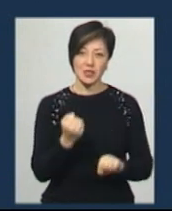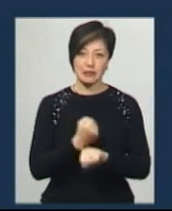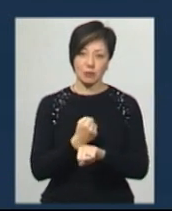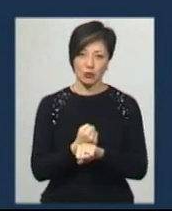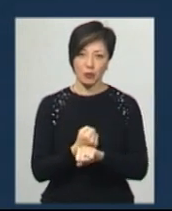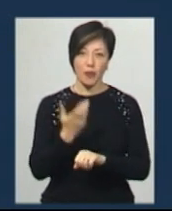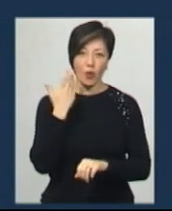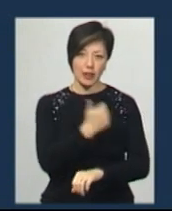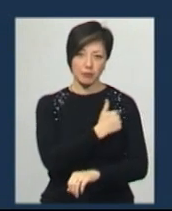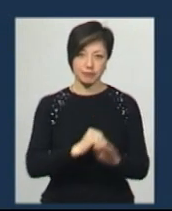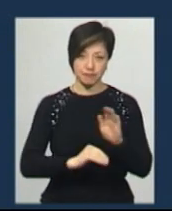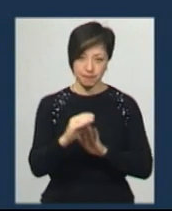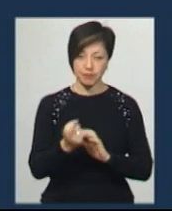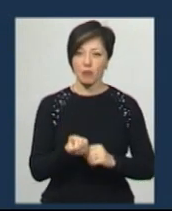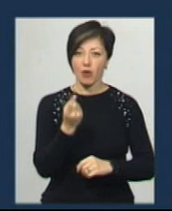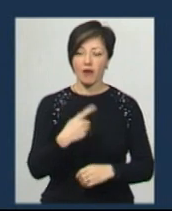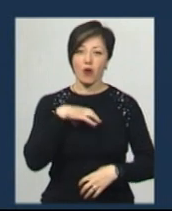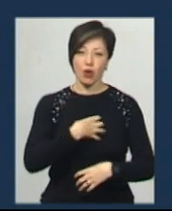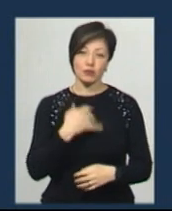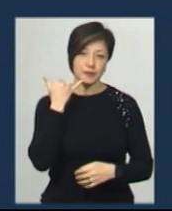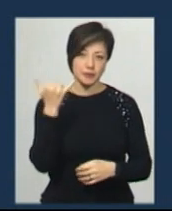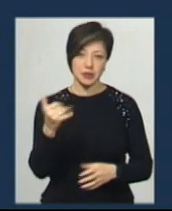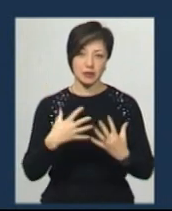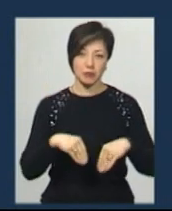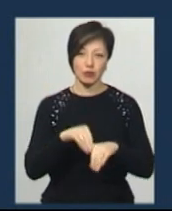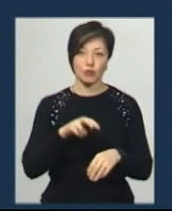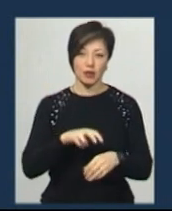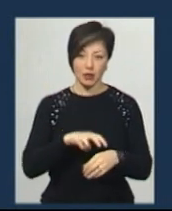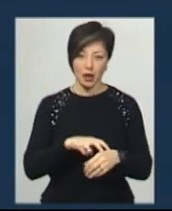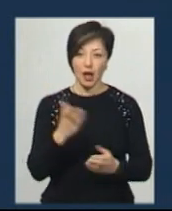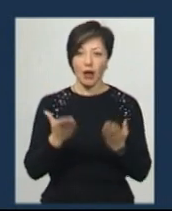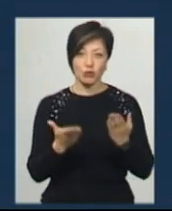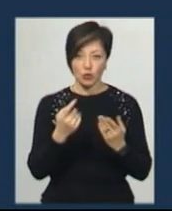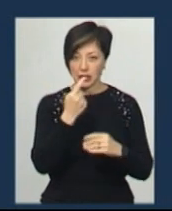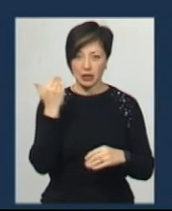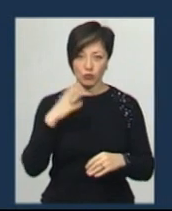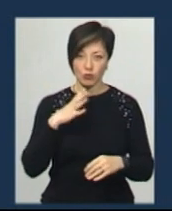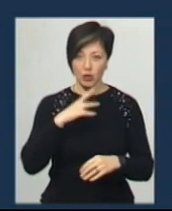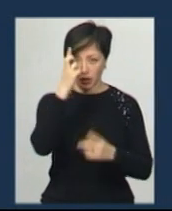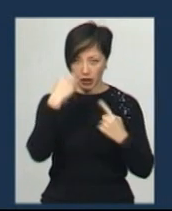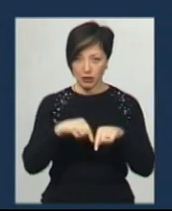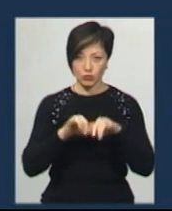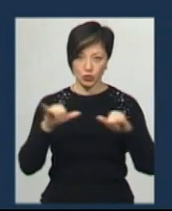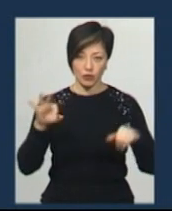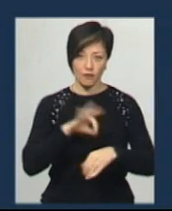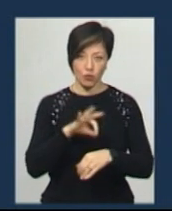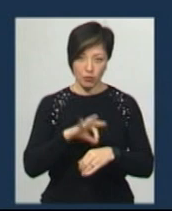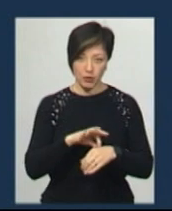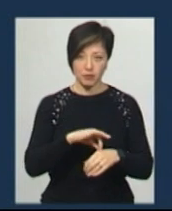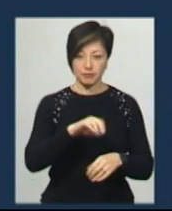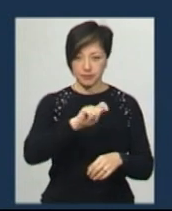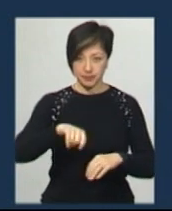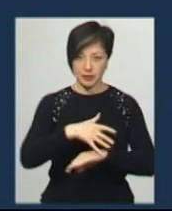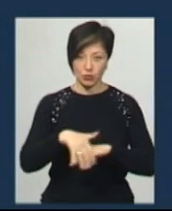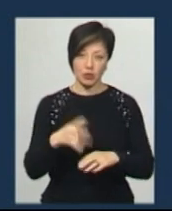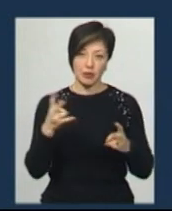При підвищенні температурі та появі кашлю слід зателефонувати сімейному лікарю. А якщо недавно були у країні, де поширюється коронавірус, викликати